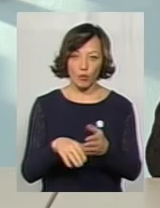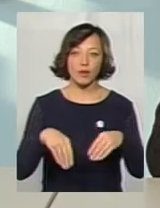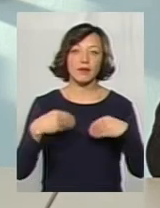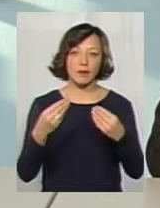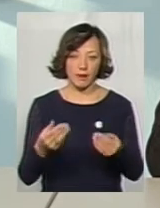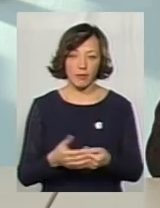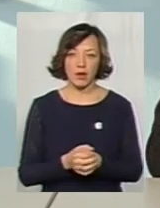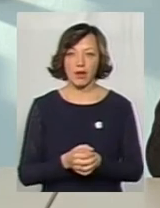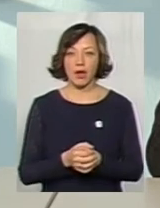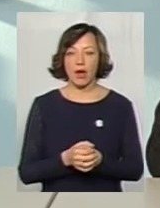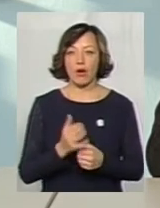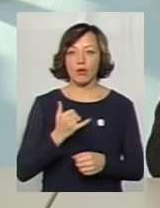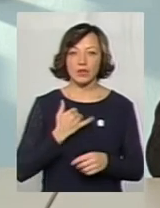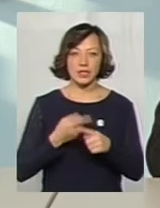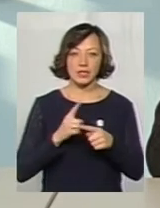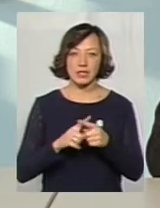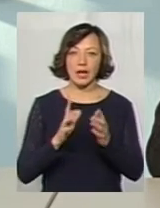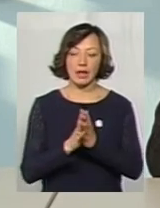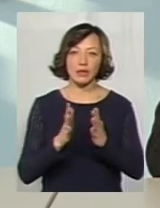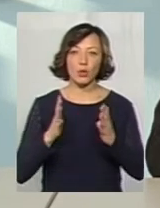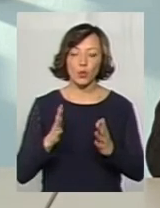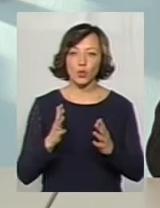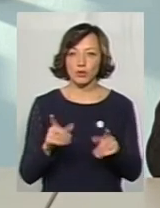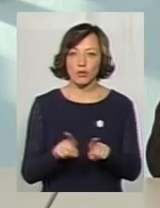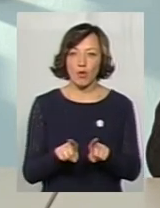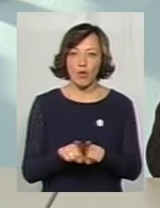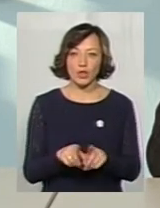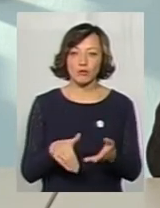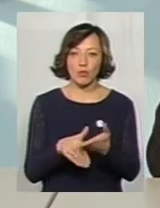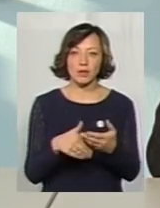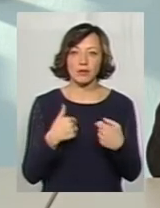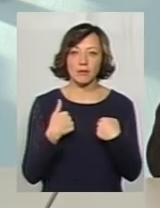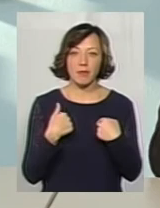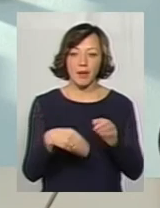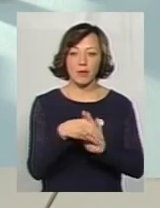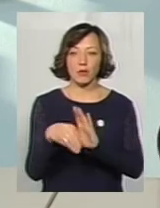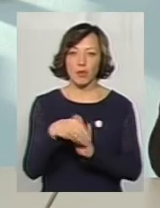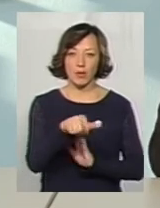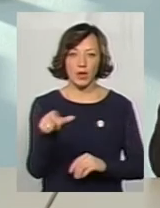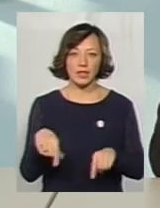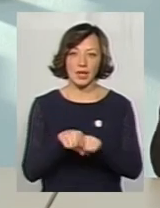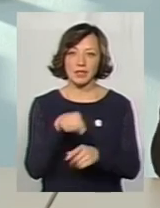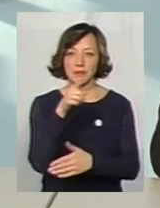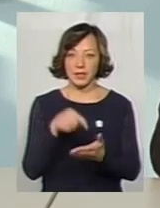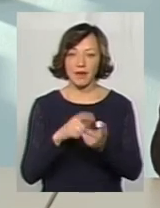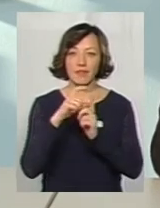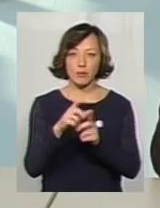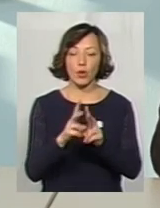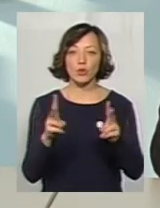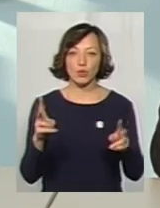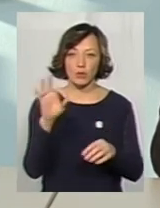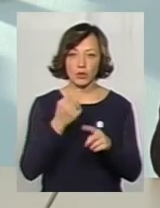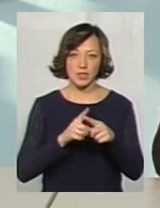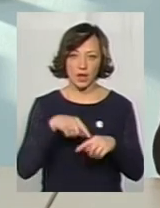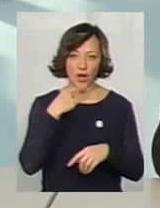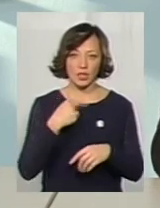надаємо. До речі, нас за це дуже критикують, що нібито в такий спосіб ми виборців підкуповуємо. Але такі запитання – це відповідь тим, хто про це